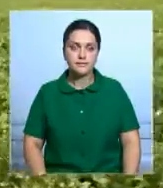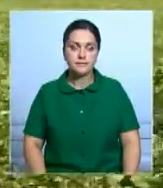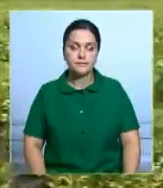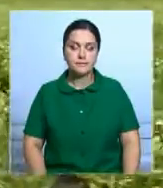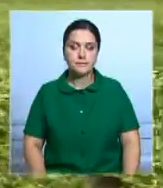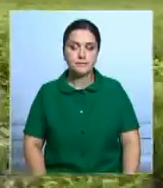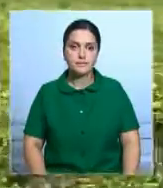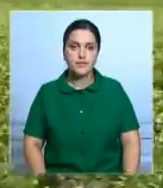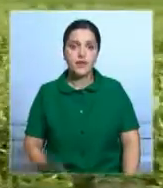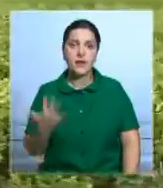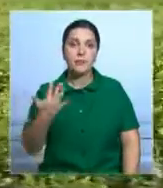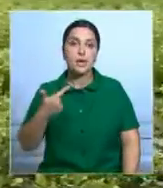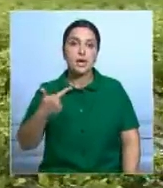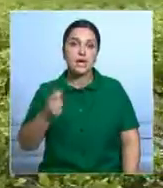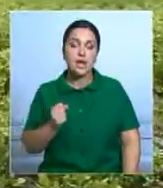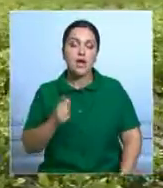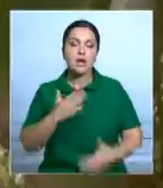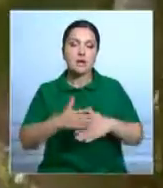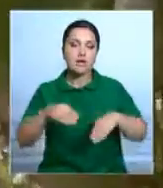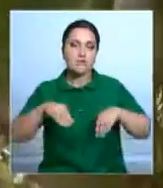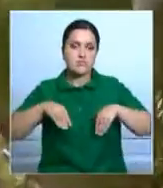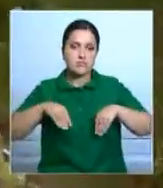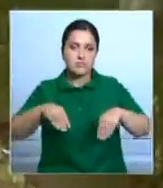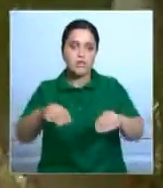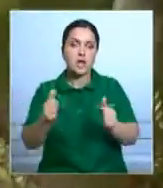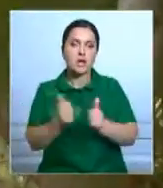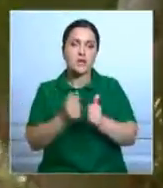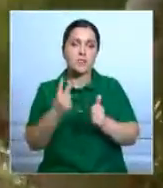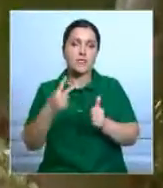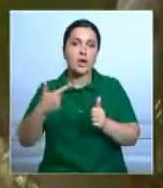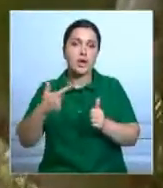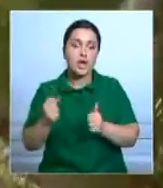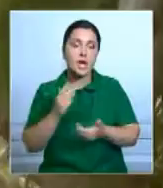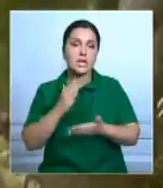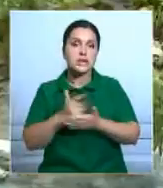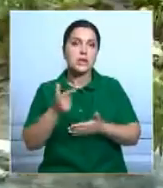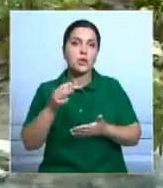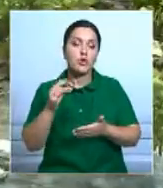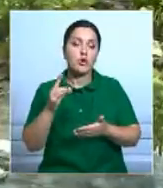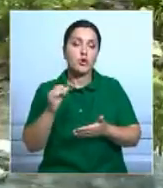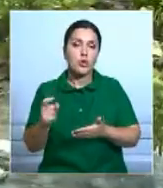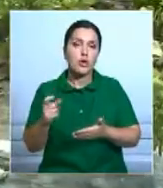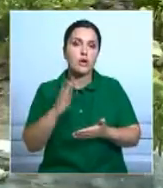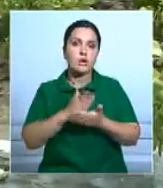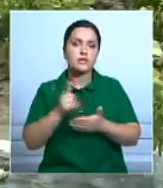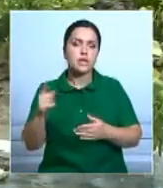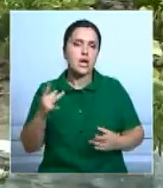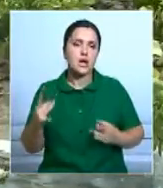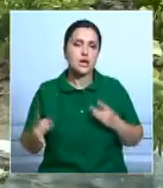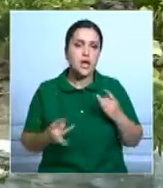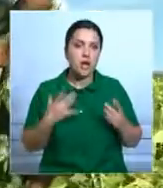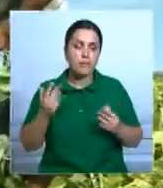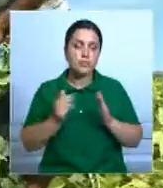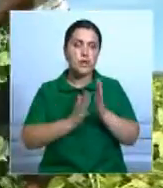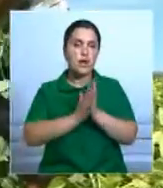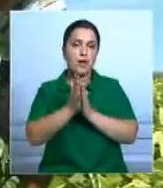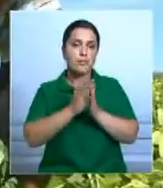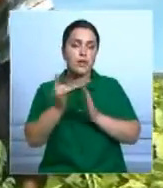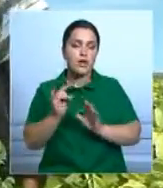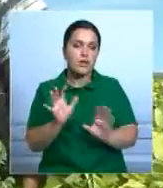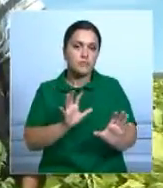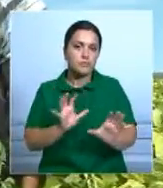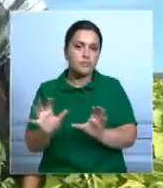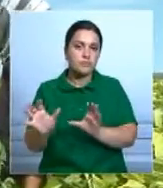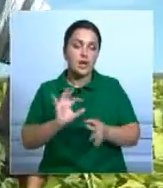Здесь на 5 гектарах спеет фасоль, рядом на 2 гектарах растет горох. Культуры, по словам фермеров, весьма капризны и требующие особого